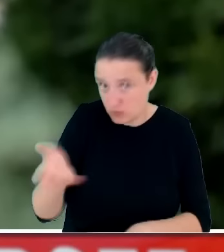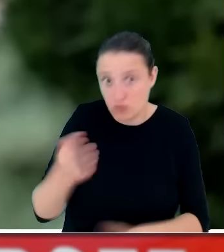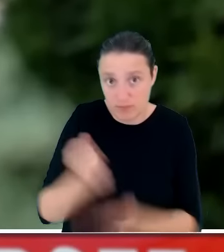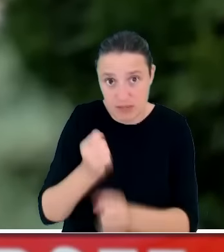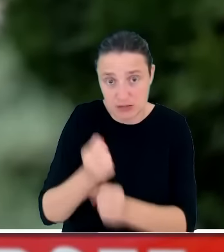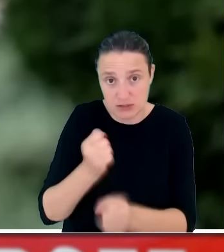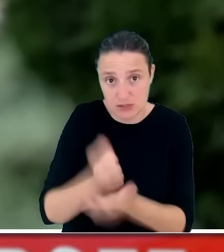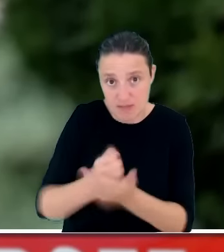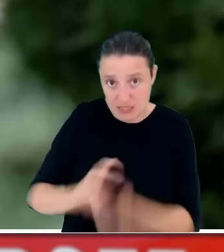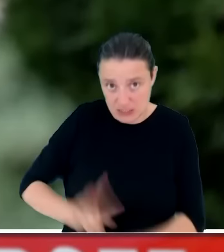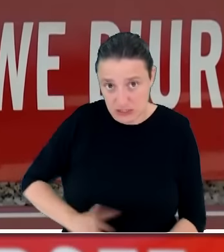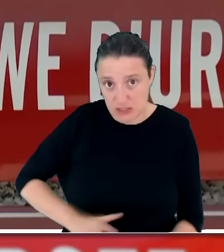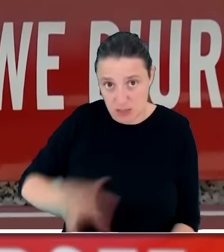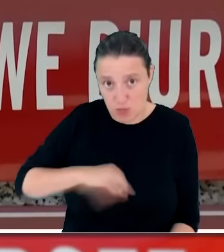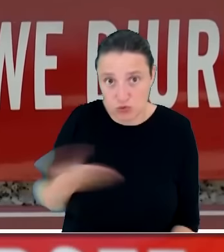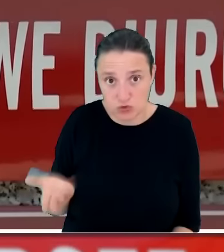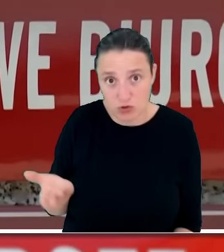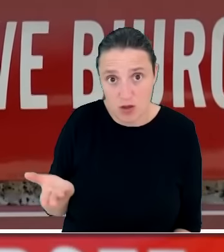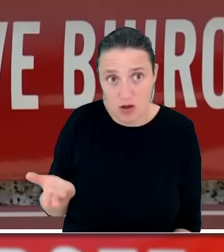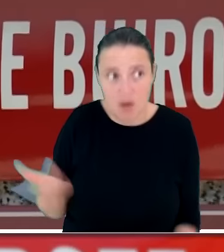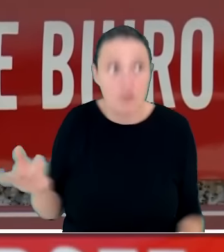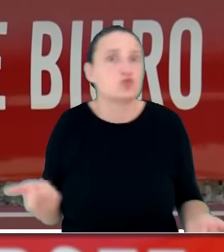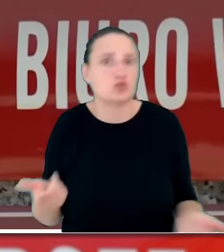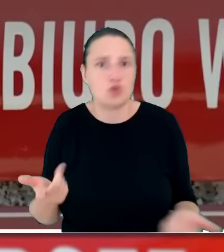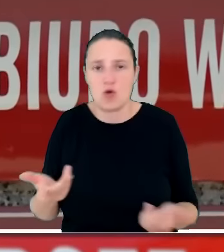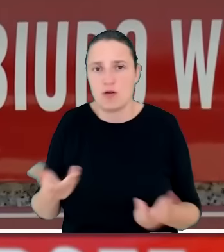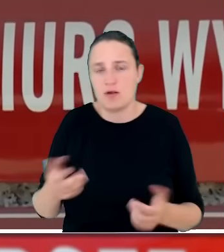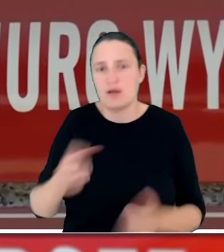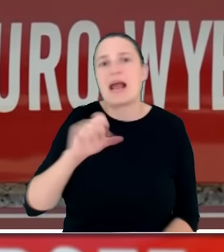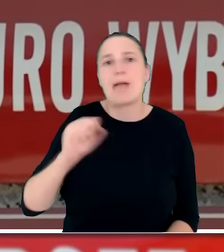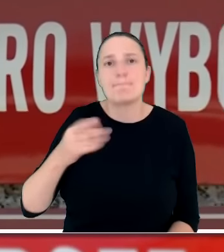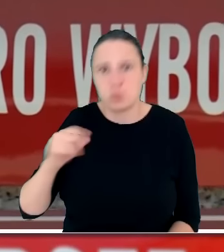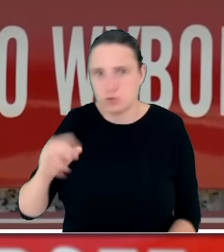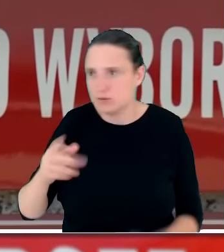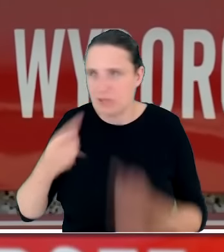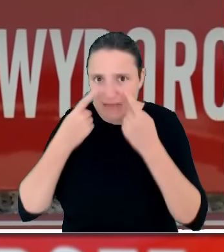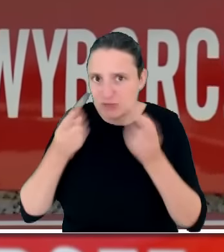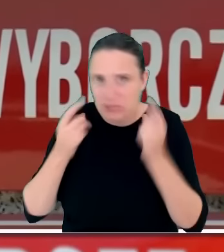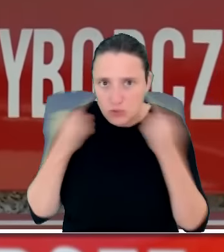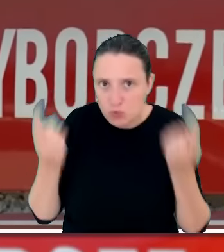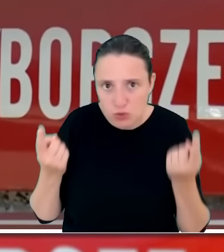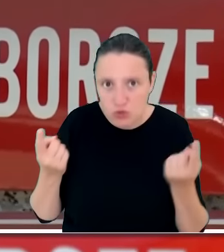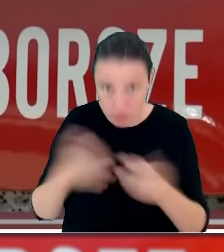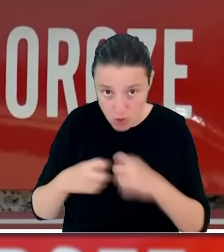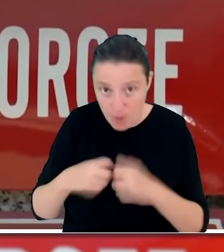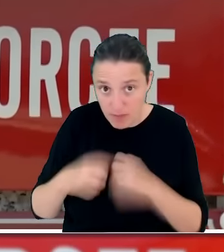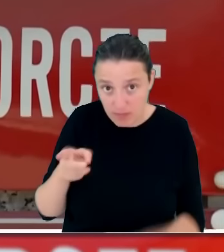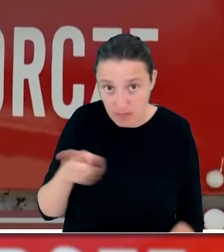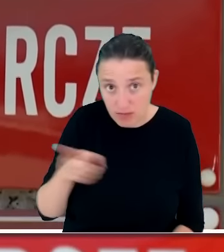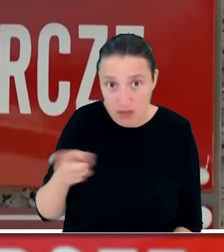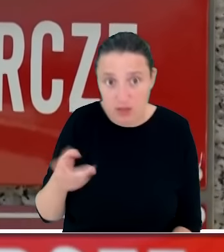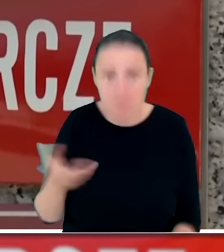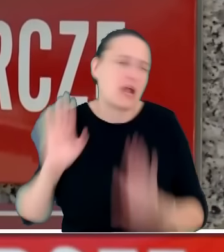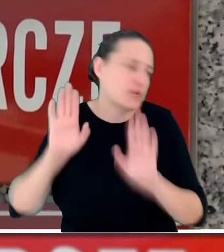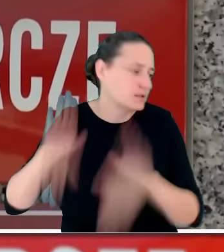powinien pracować, powinien przejść badania lekarskie. Jeżeli oni zresztą czegoś nie słyszeli, to mają problemy prawdopodobnie poważne ze sobą. Ale zostawmy już